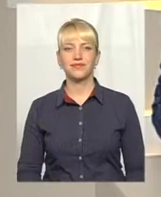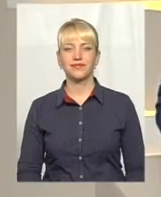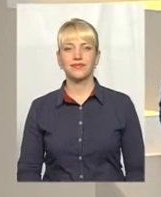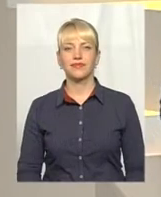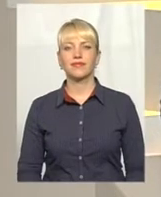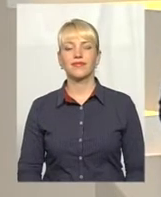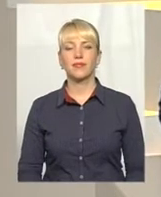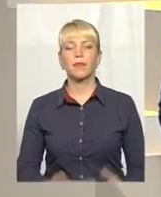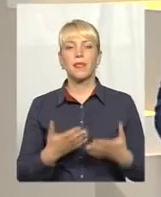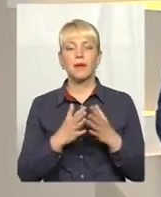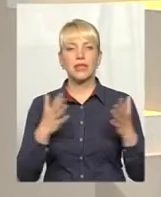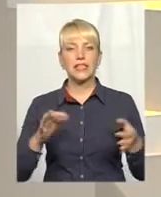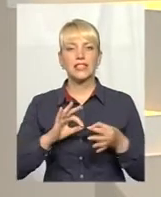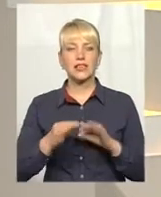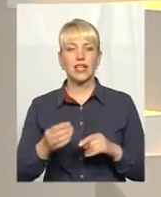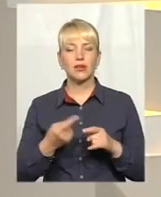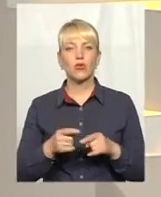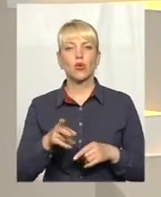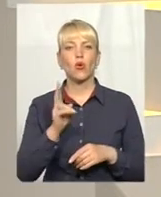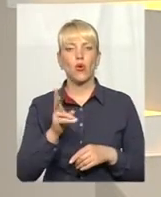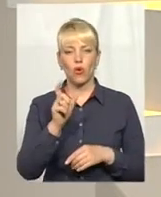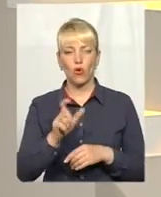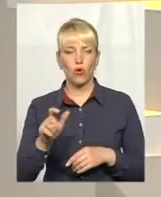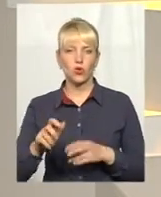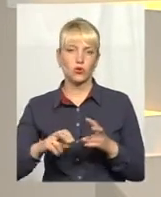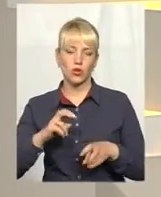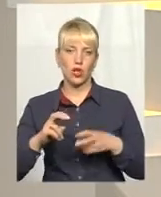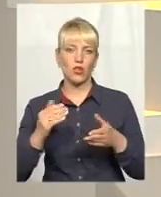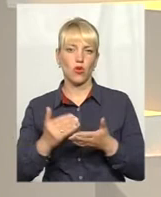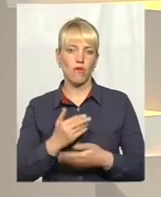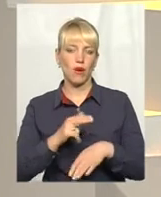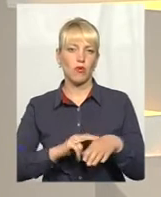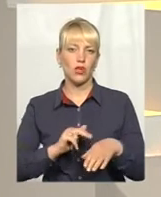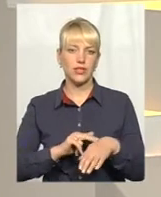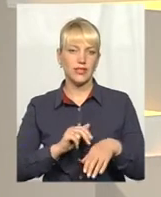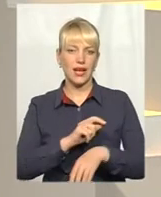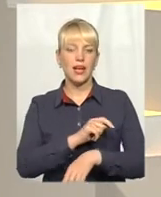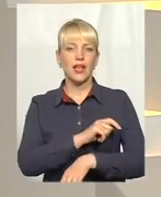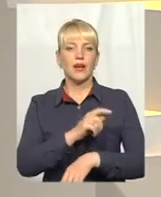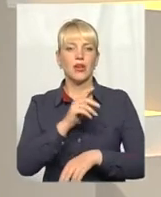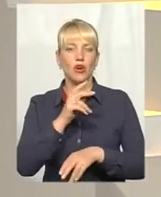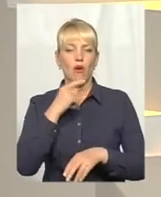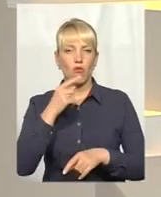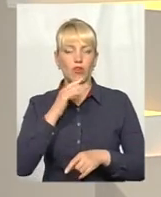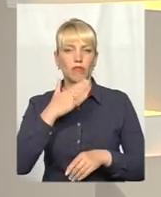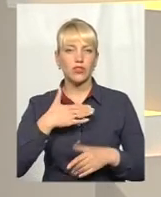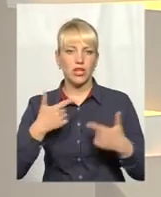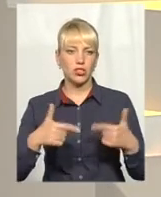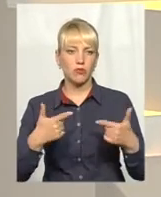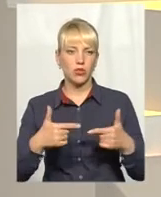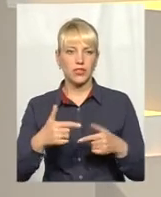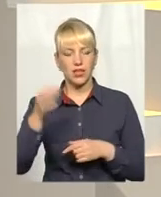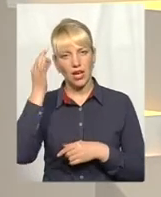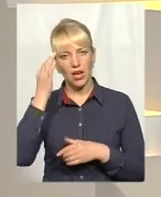Отже, більш детальніше про те, кого шукає нова поліція, нова патрульна поліція у Хмельницькому, ми говоримо з нашими гостями.